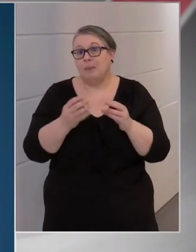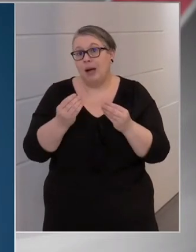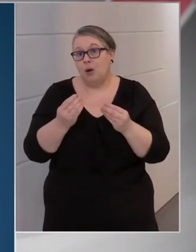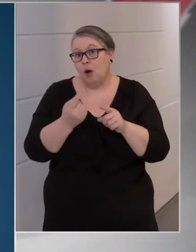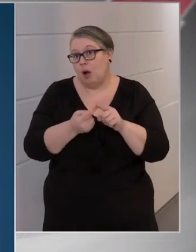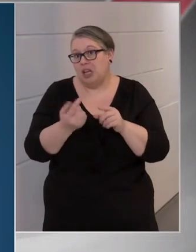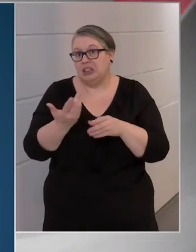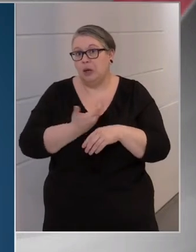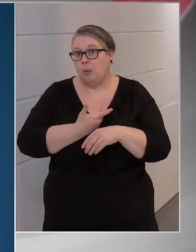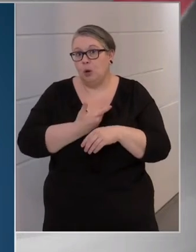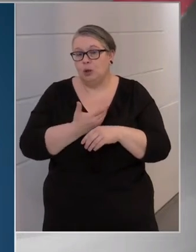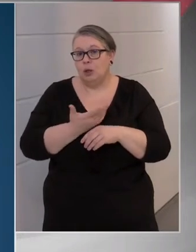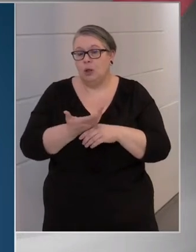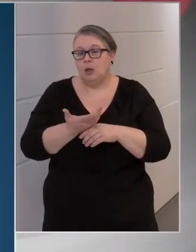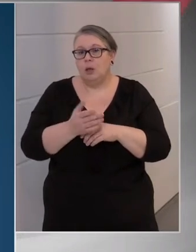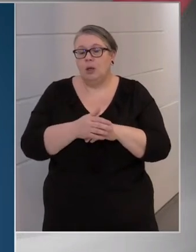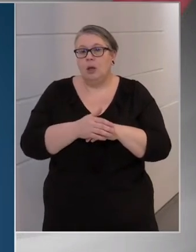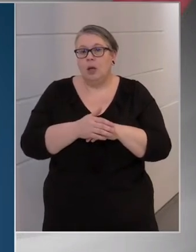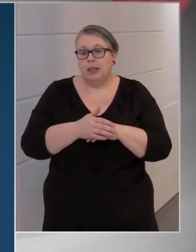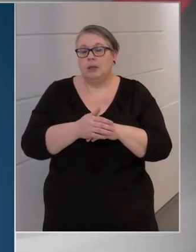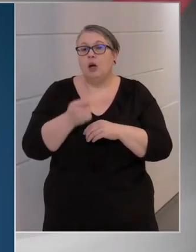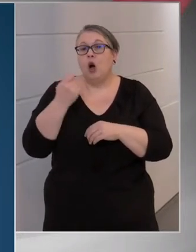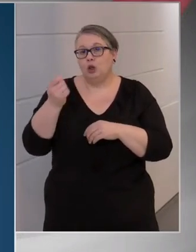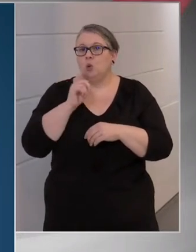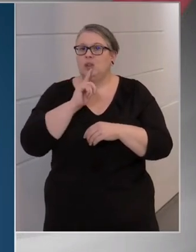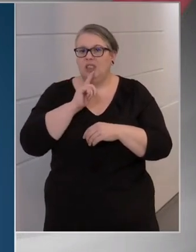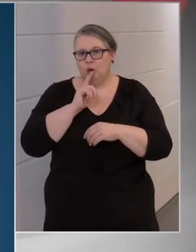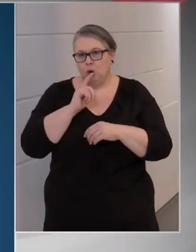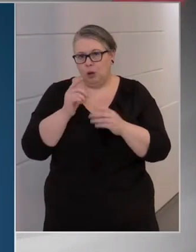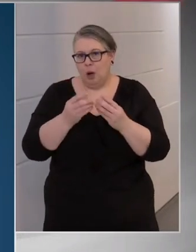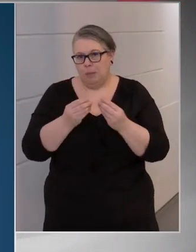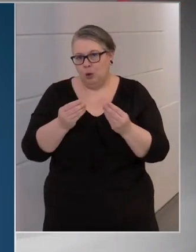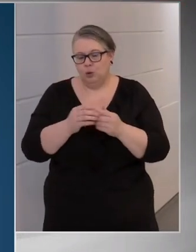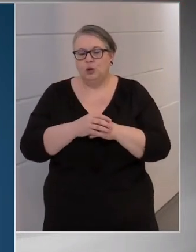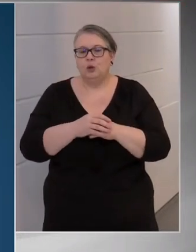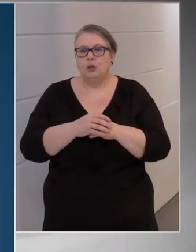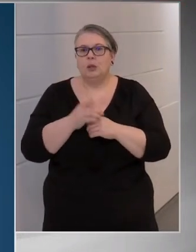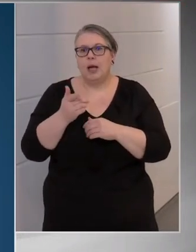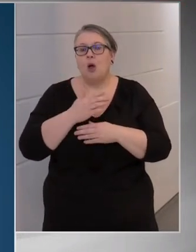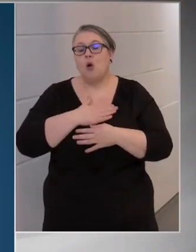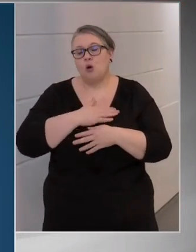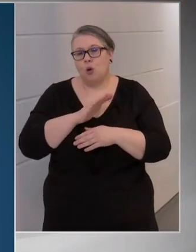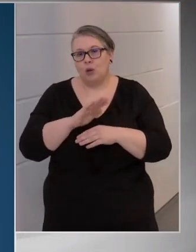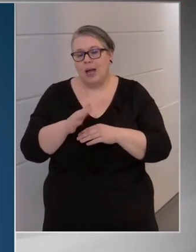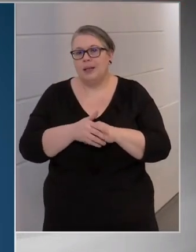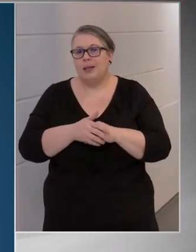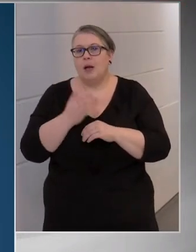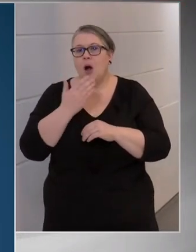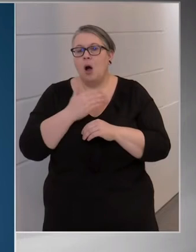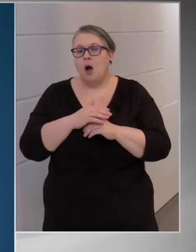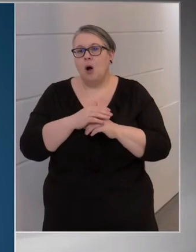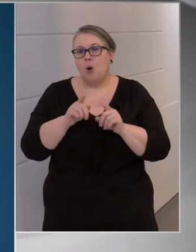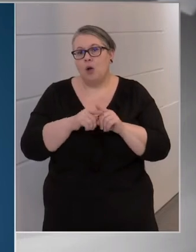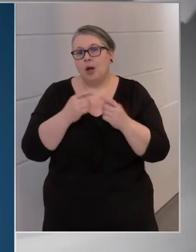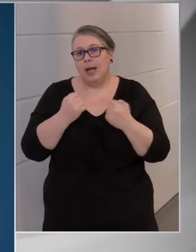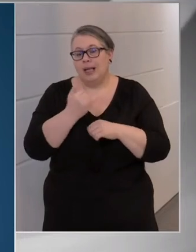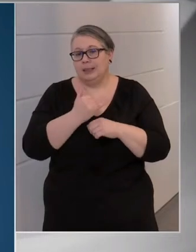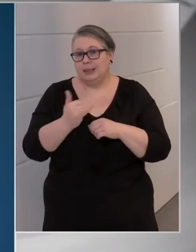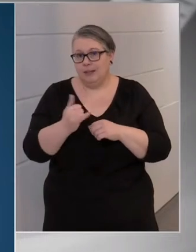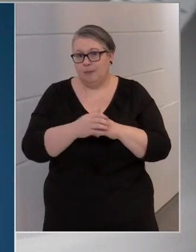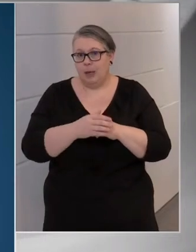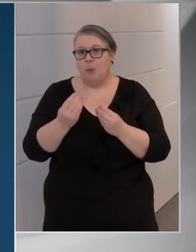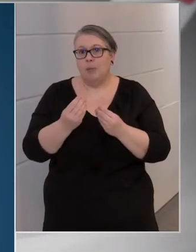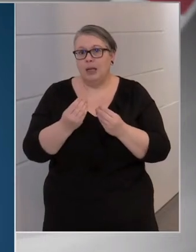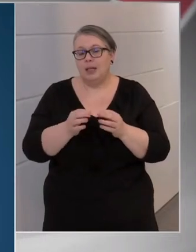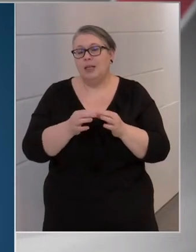mekkora a részesödése az adótitoknak minősül, mely egyébként örülünk annak, hogyha egy olyan nehéz évben, ami